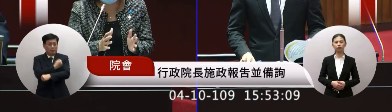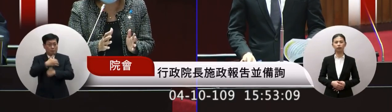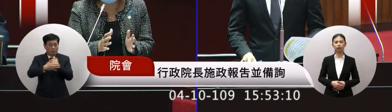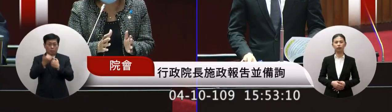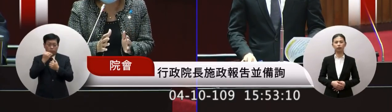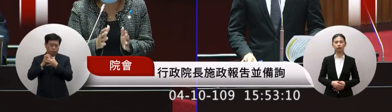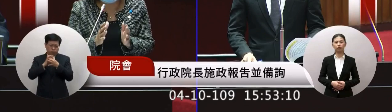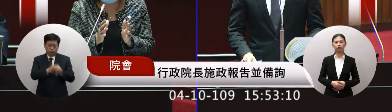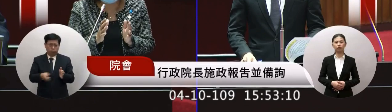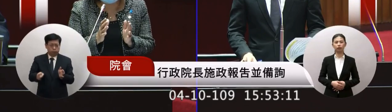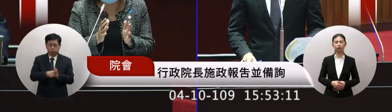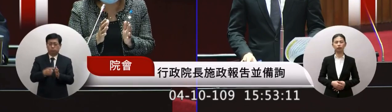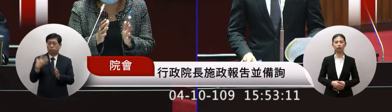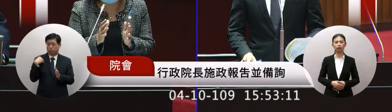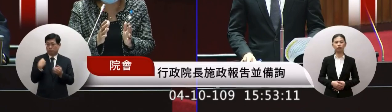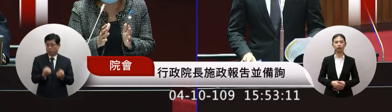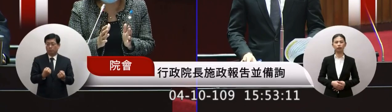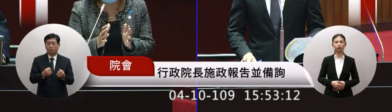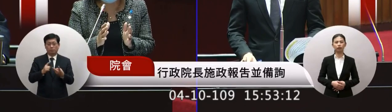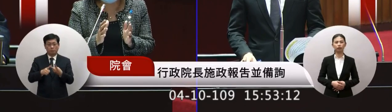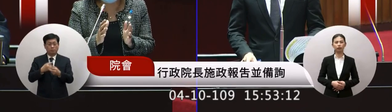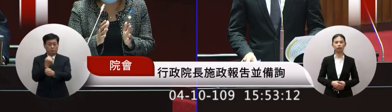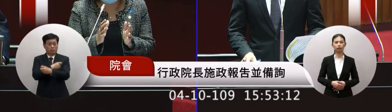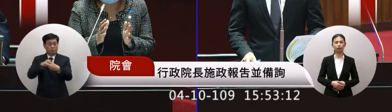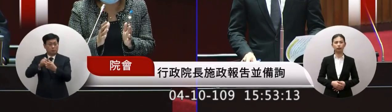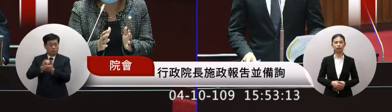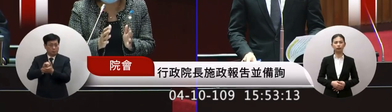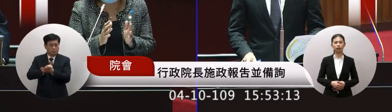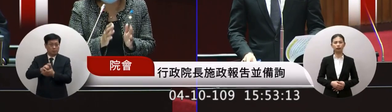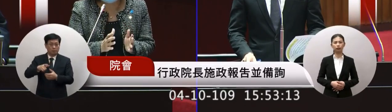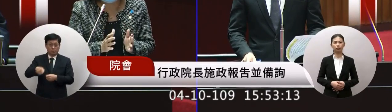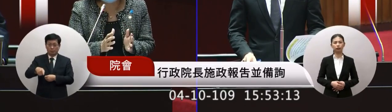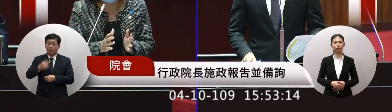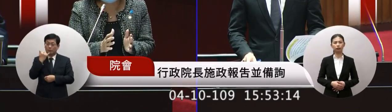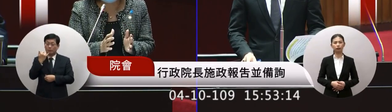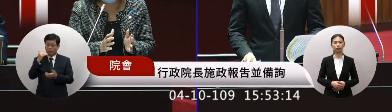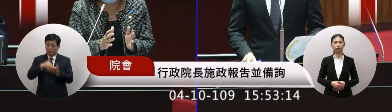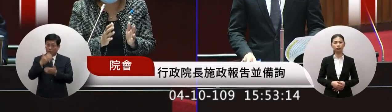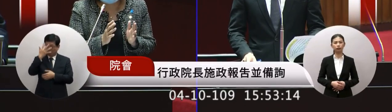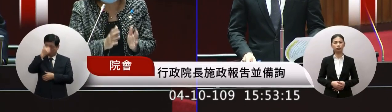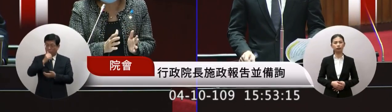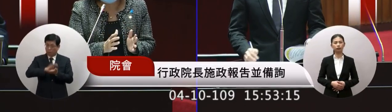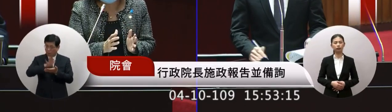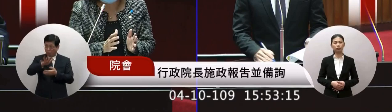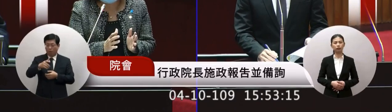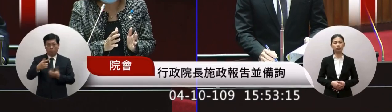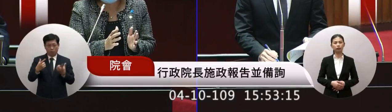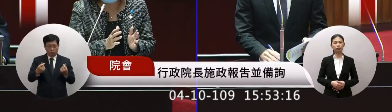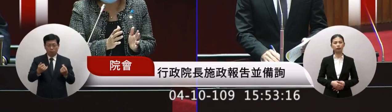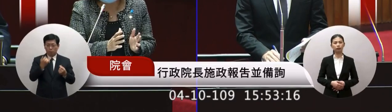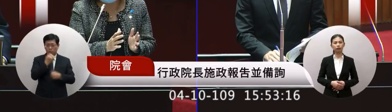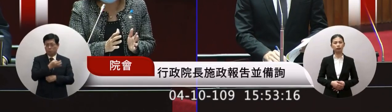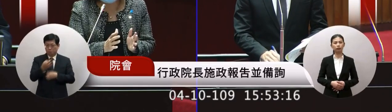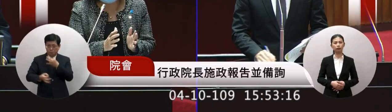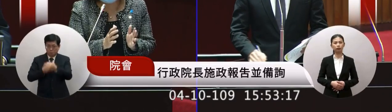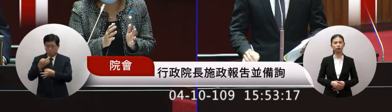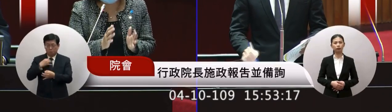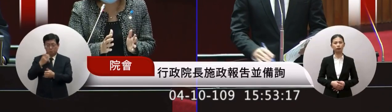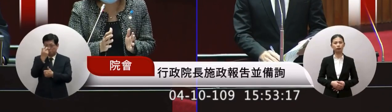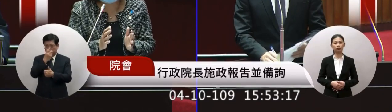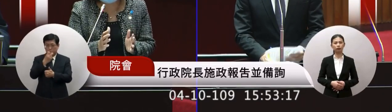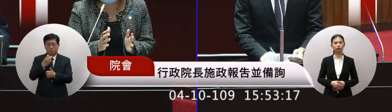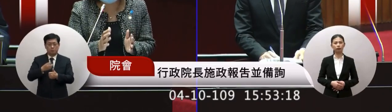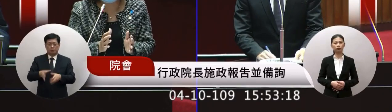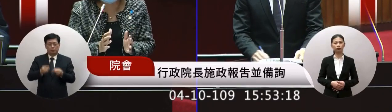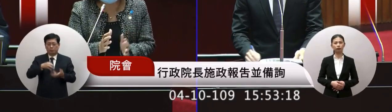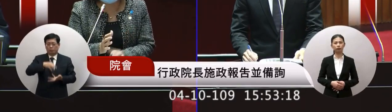永續我們這個勞工拍拚到年老的時候這個晚年的生活不用